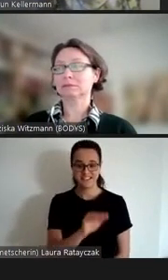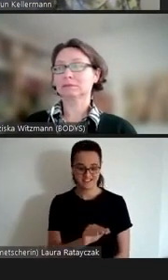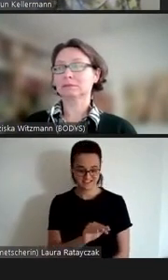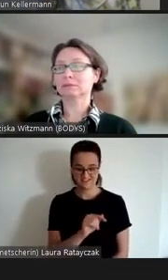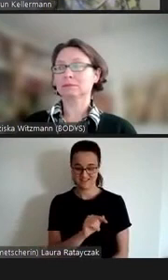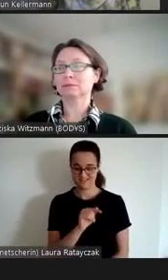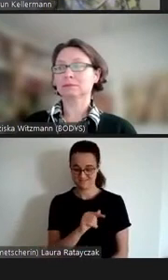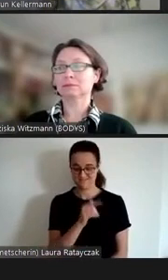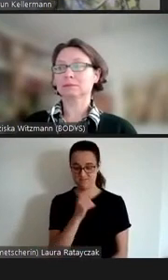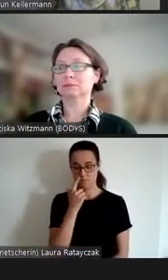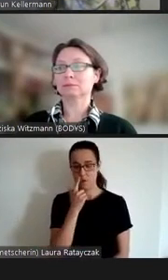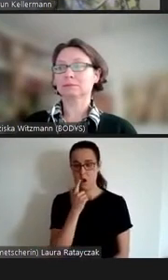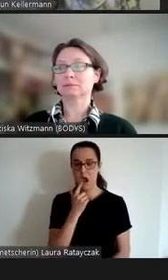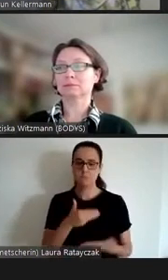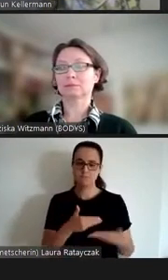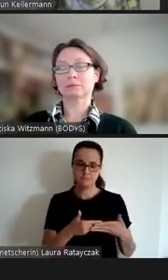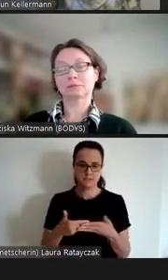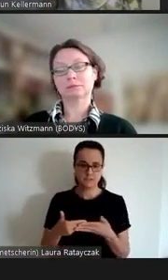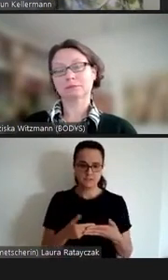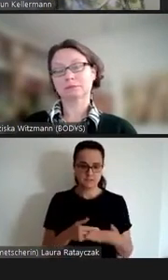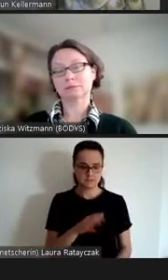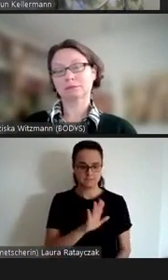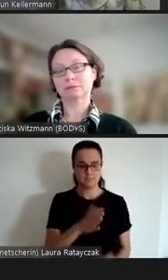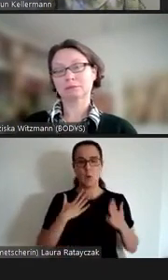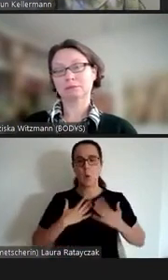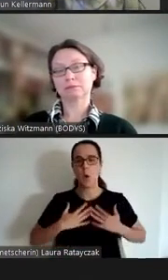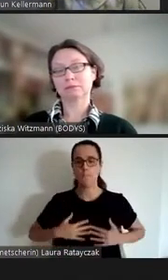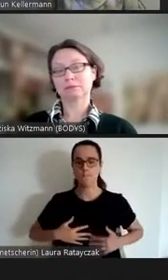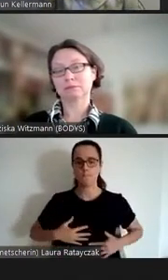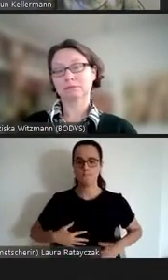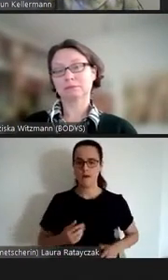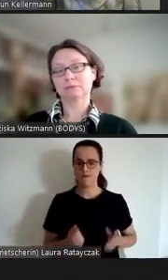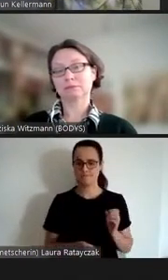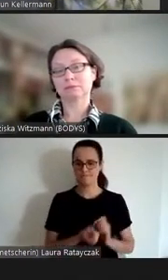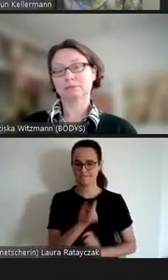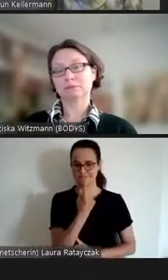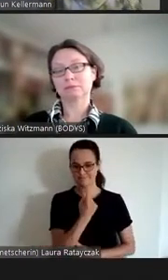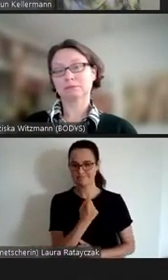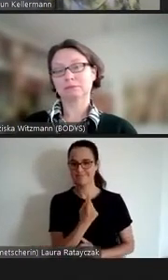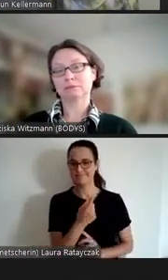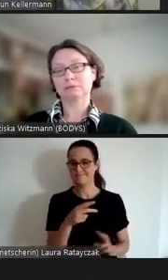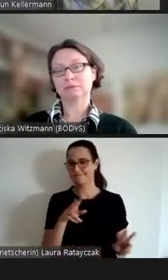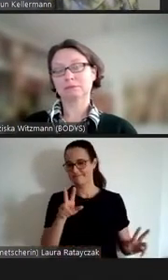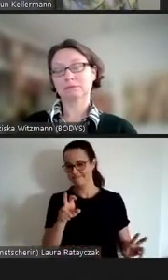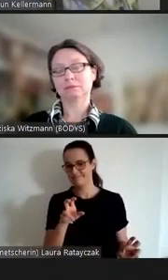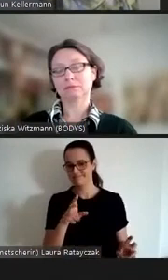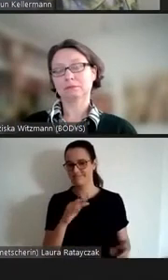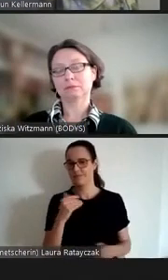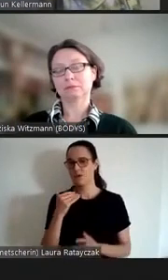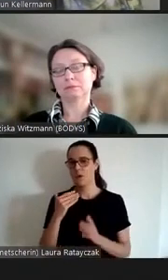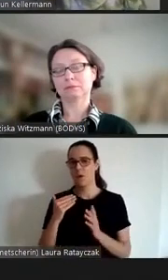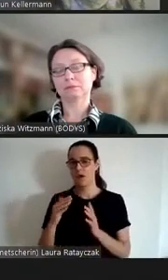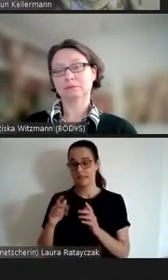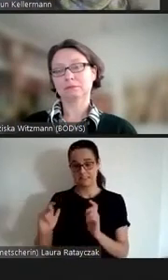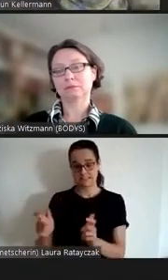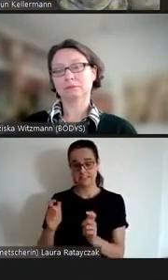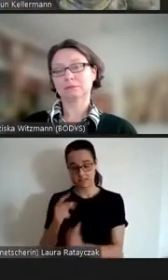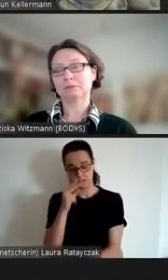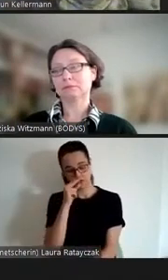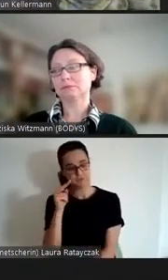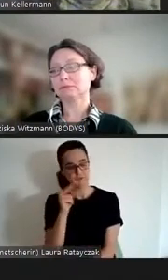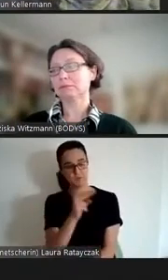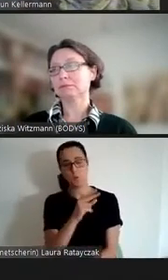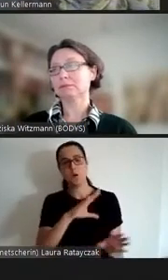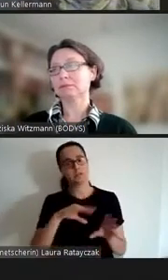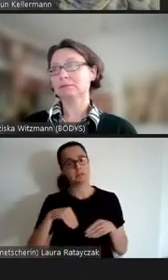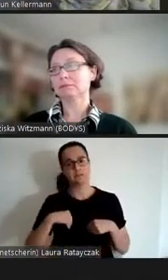körperliche Abweichung wird von der im Roman geschilderten Gesellschaft nicht toleriert